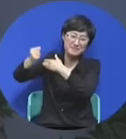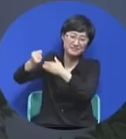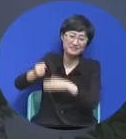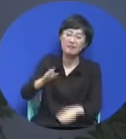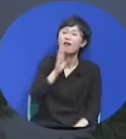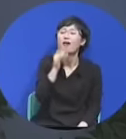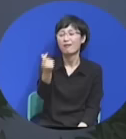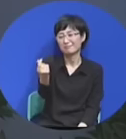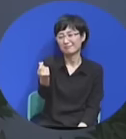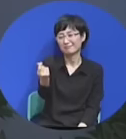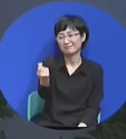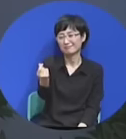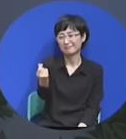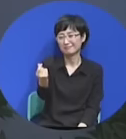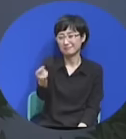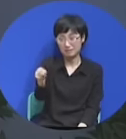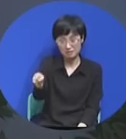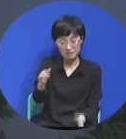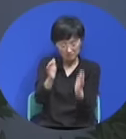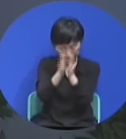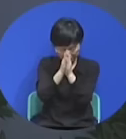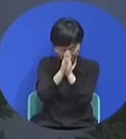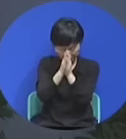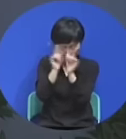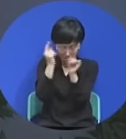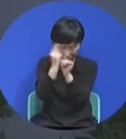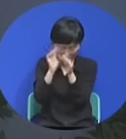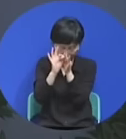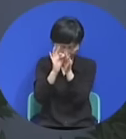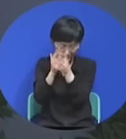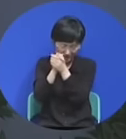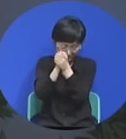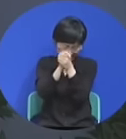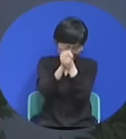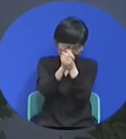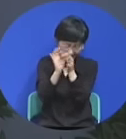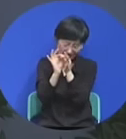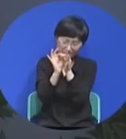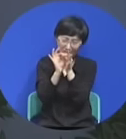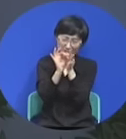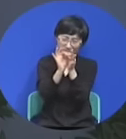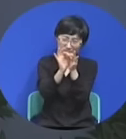그 기도를 했는데 자기에게 엄청난 응답이 온 거예요